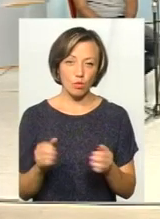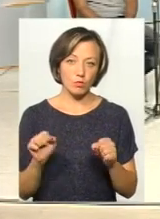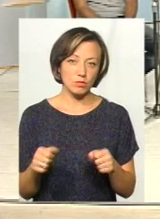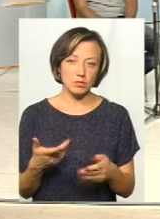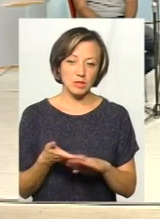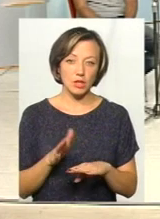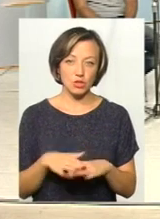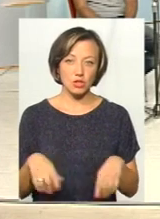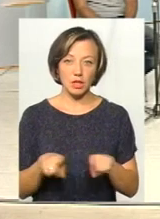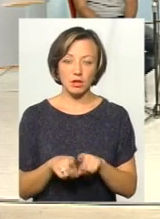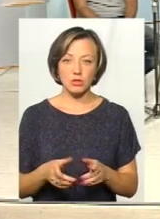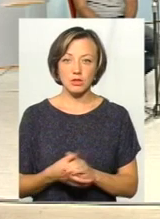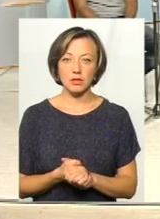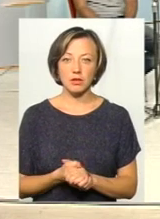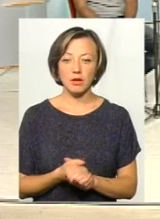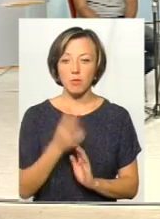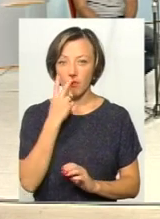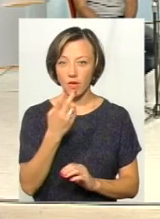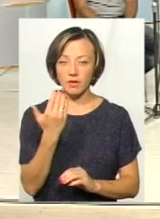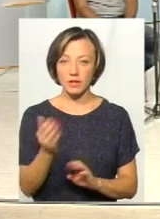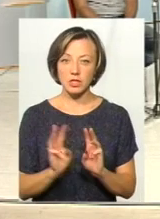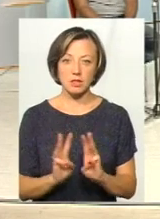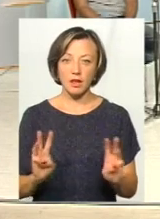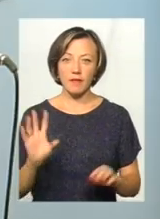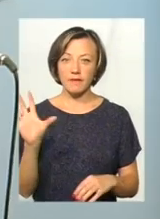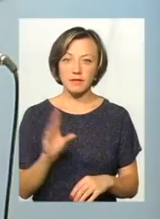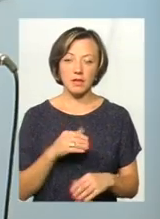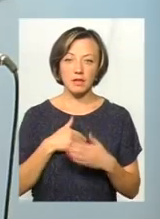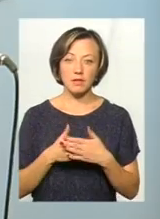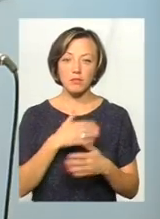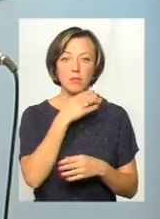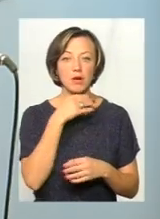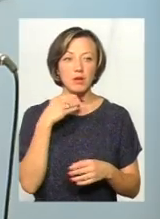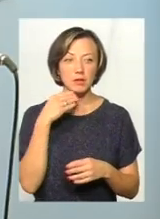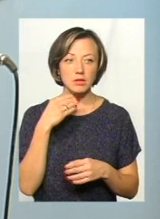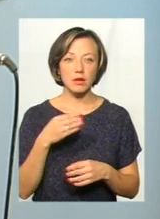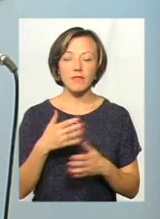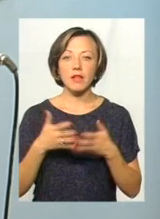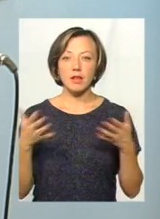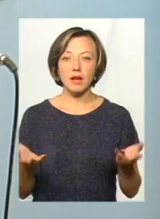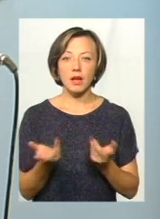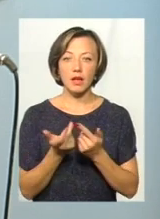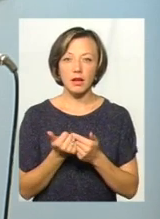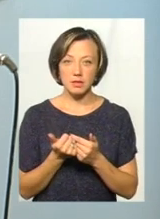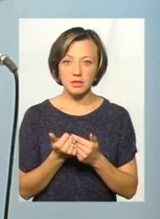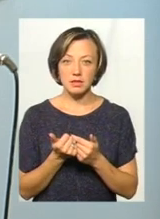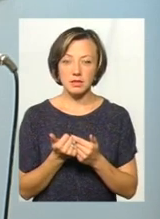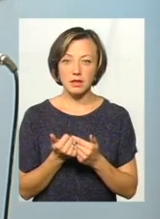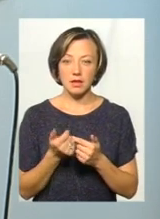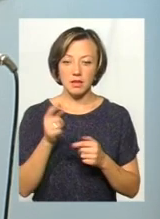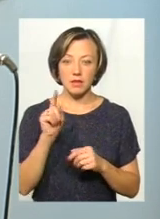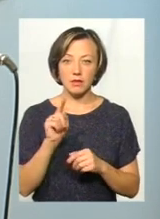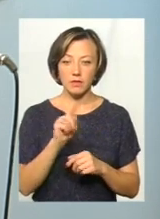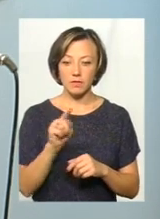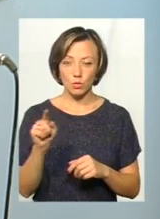складніше теж. Якщо поглянути на ваш сайт, не всюди активні, дуже велика кількість навіть в тому сегменті,